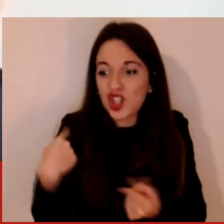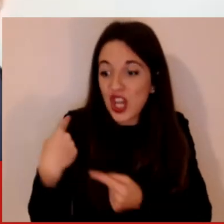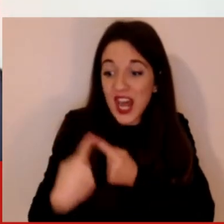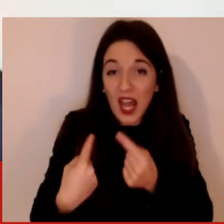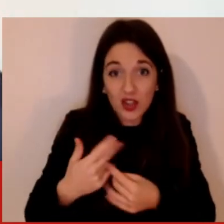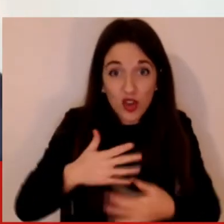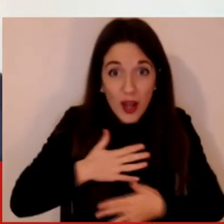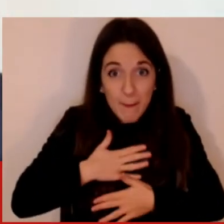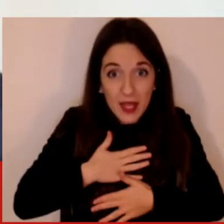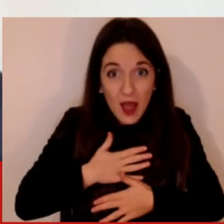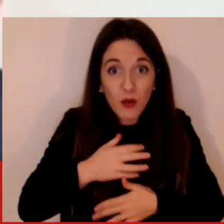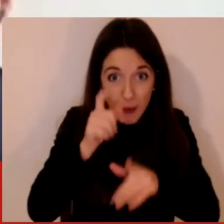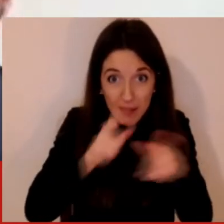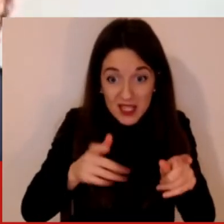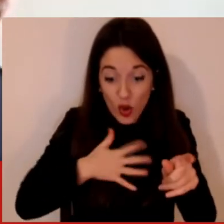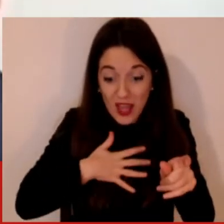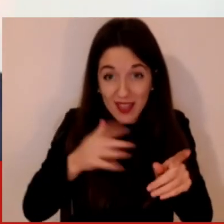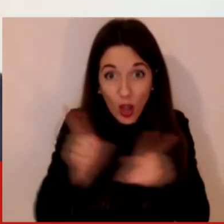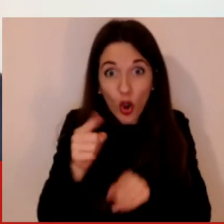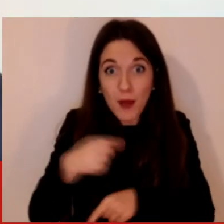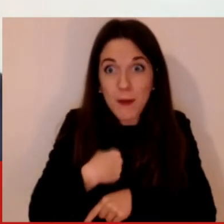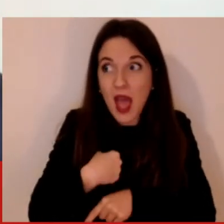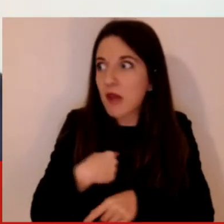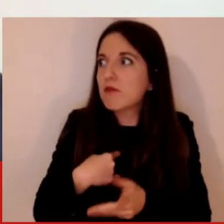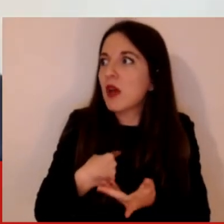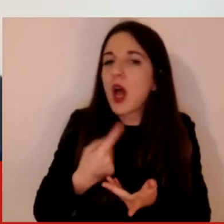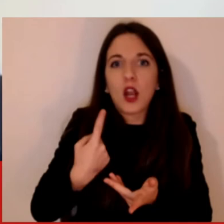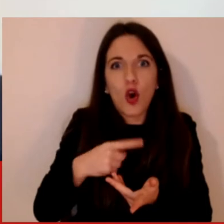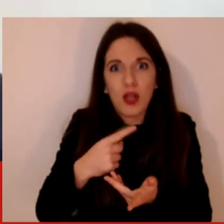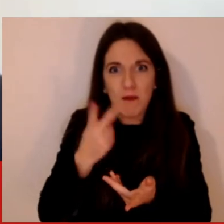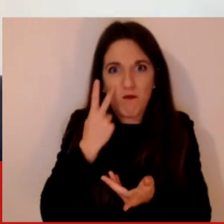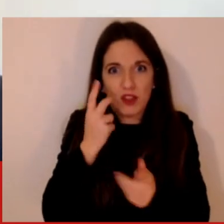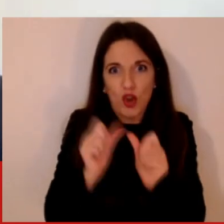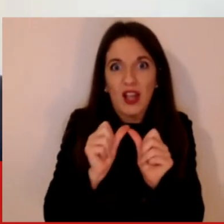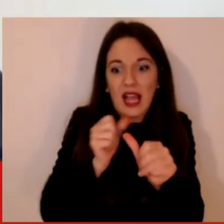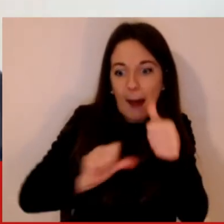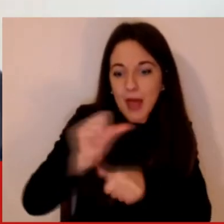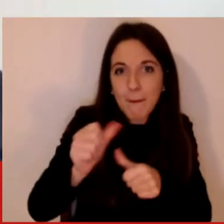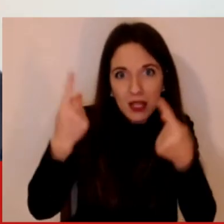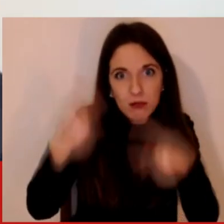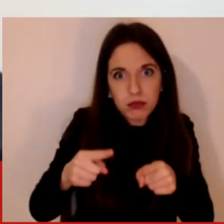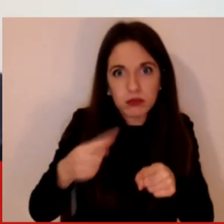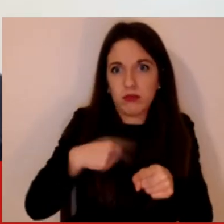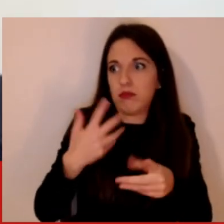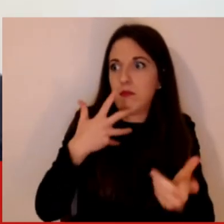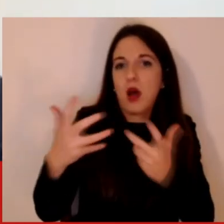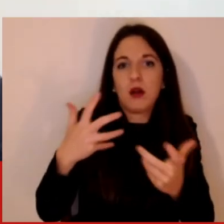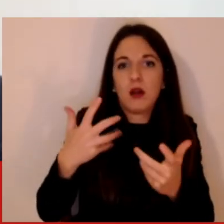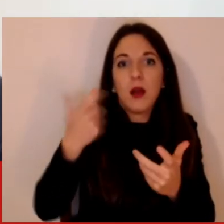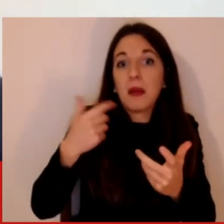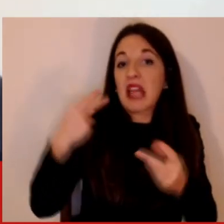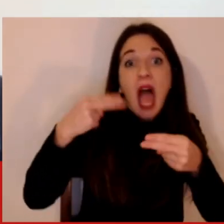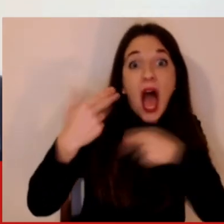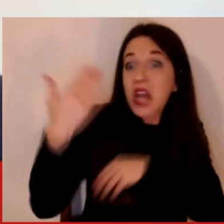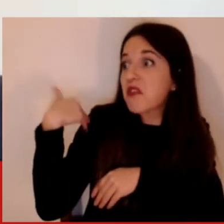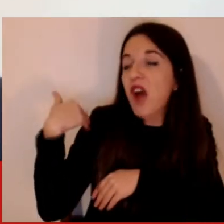ha mai avuto un telefono per decine di anni e certo uscire fuori di casa non era un problema, adesso invece appunto ho dimenticato il telefonino, è qualche cosa